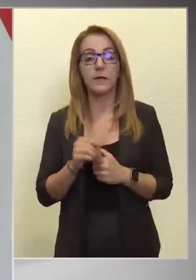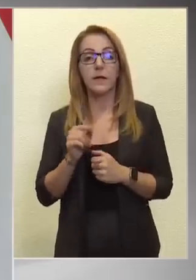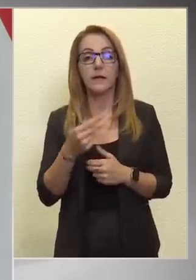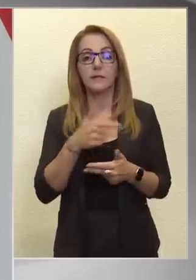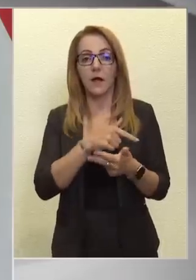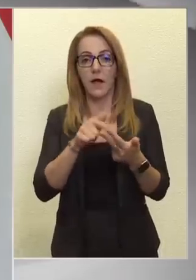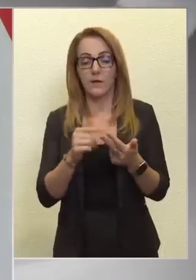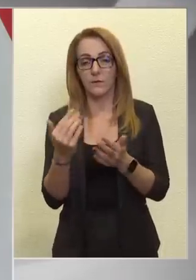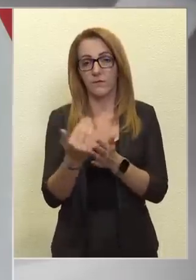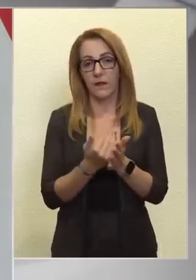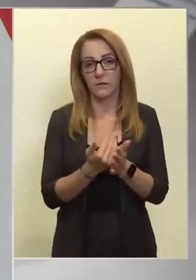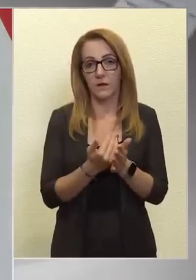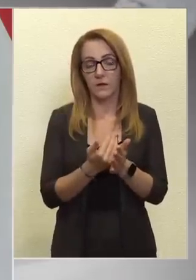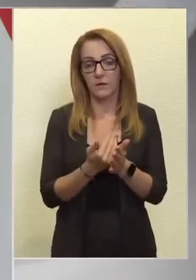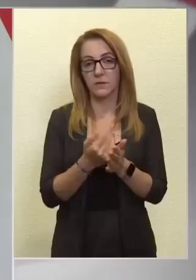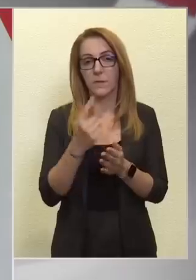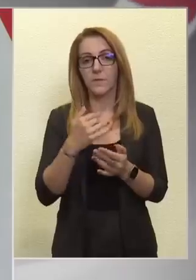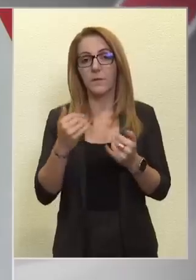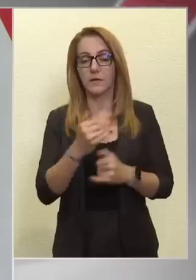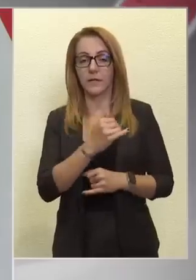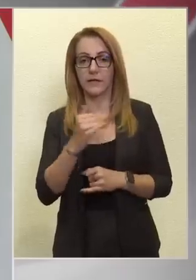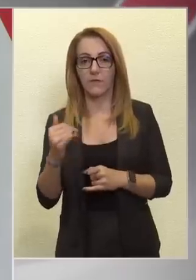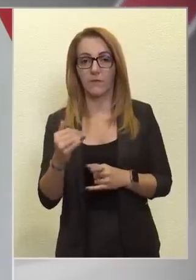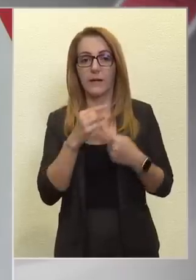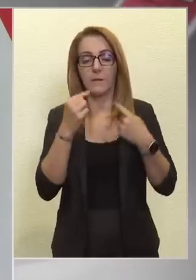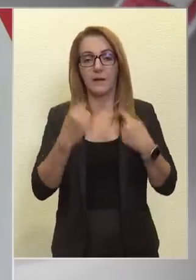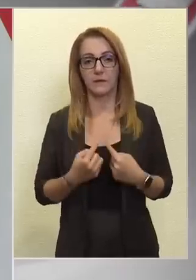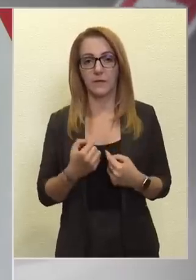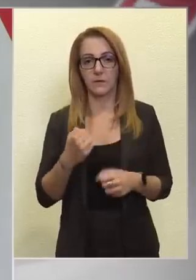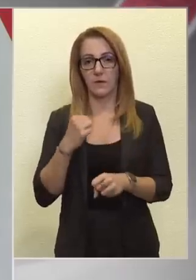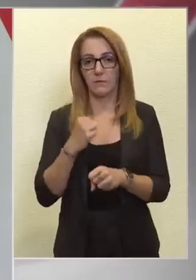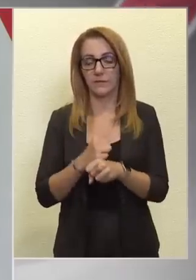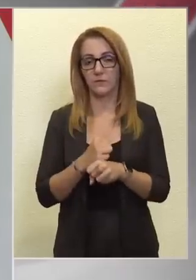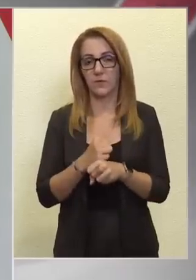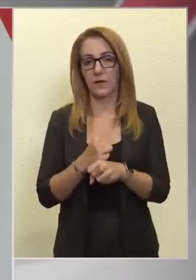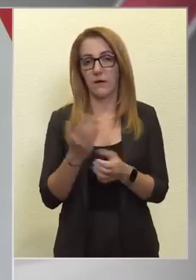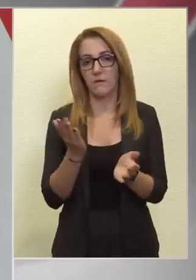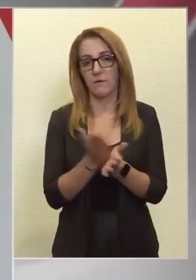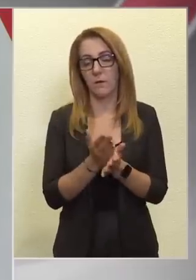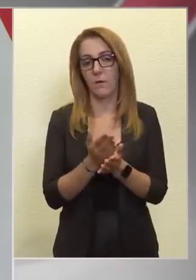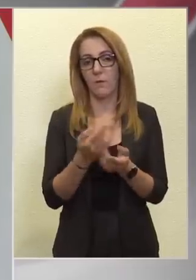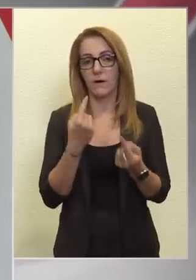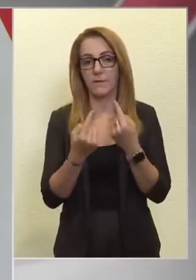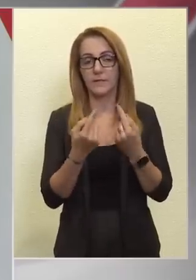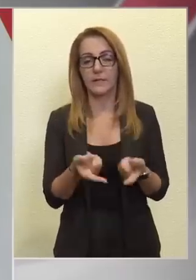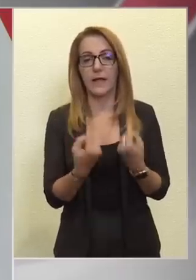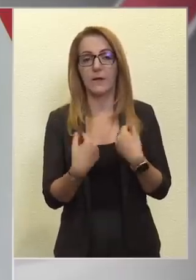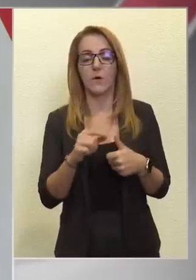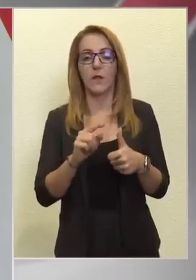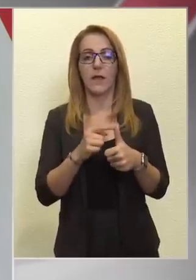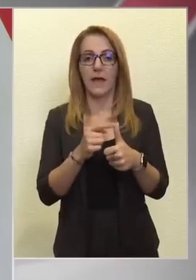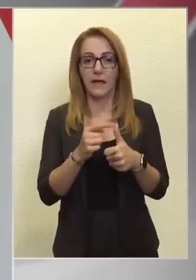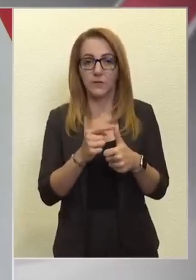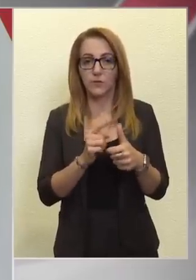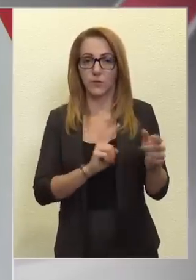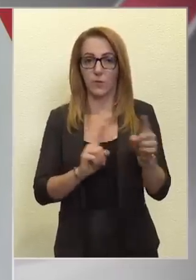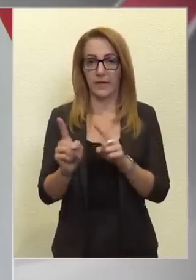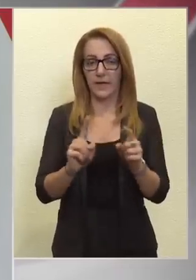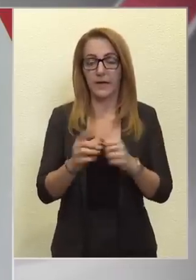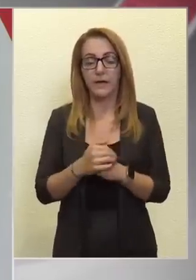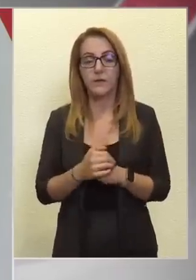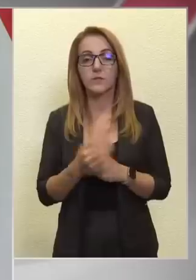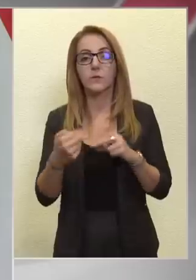a három feladat az, ami az idei évben meghatározza a bizottsággal való párbeszédet. Most ebből az első az a kondicionalitási eljárás.